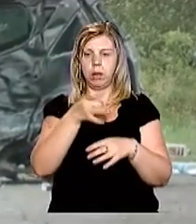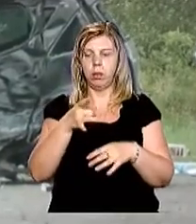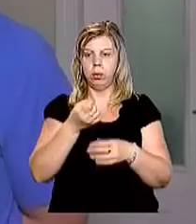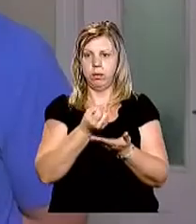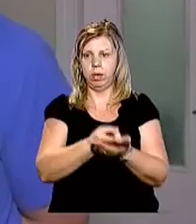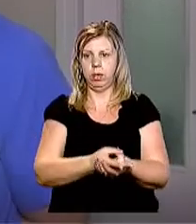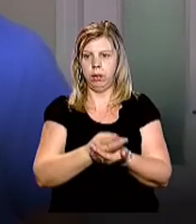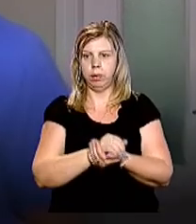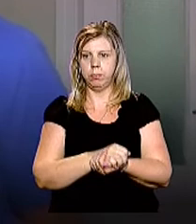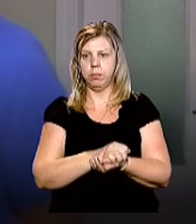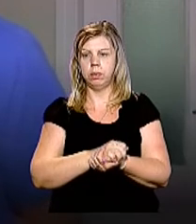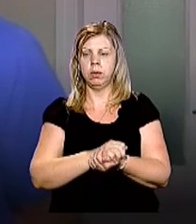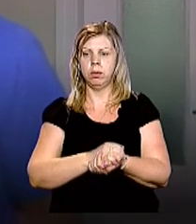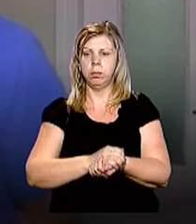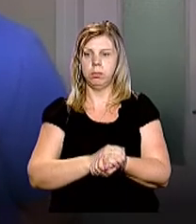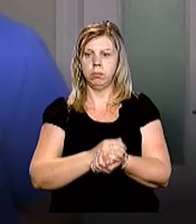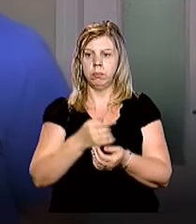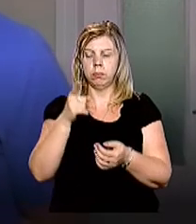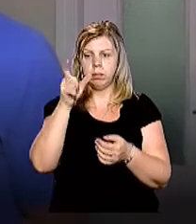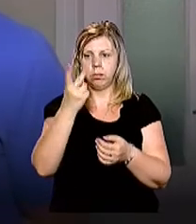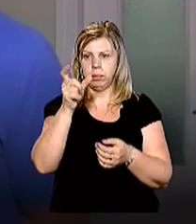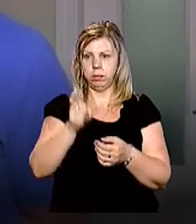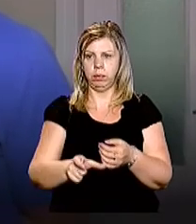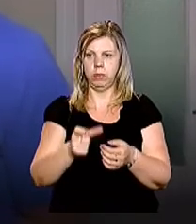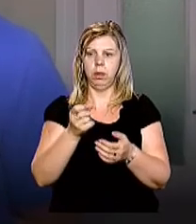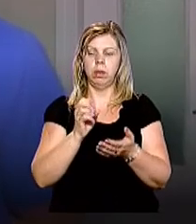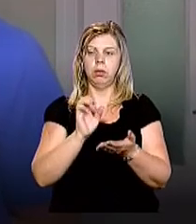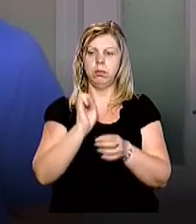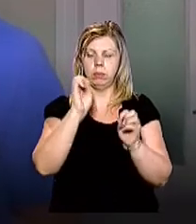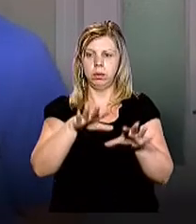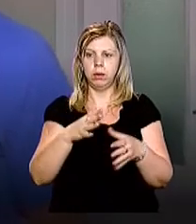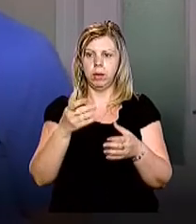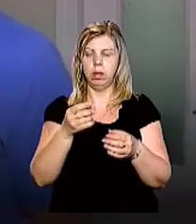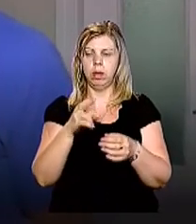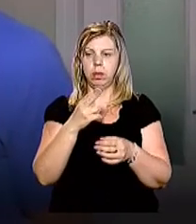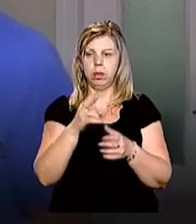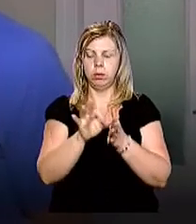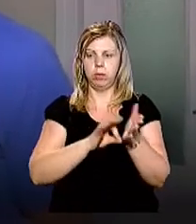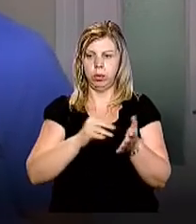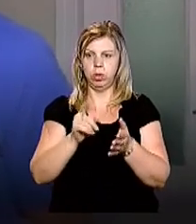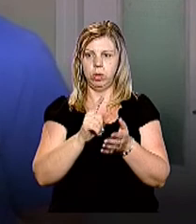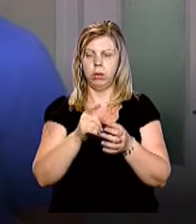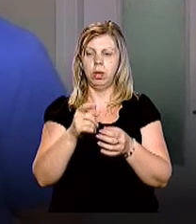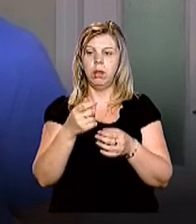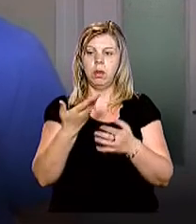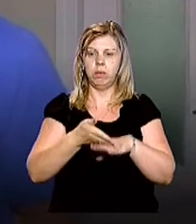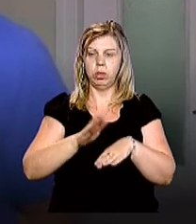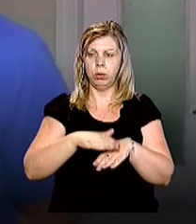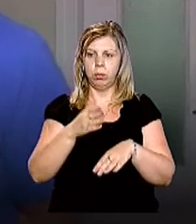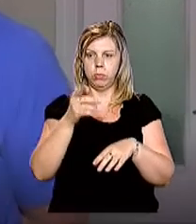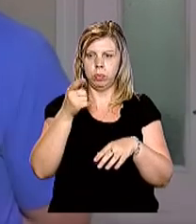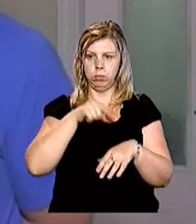лікарні. Один з пацієнтів потрапив швидкою доставлений з місця ДТП у вкрай важкому стані,